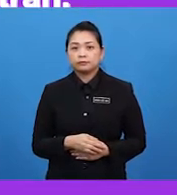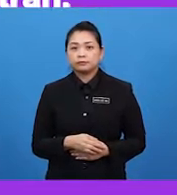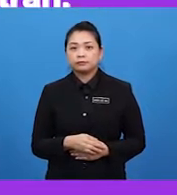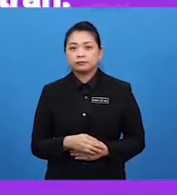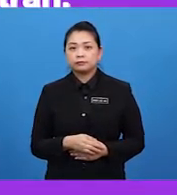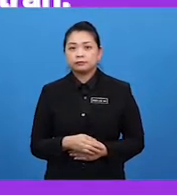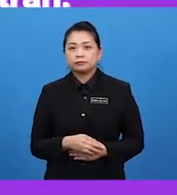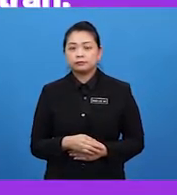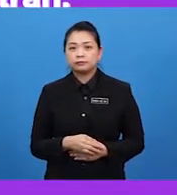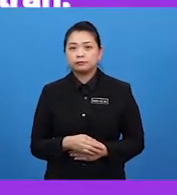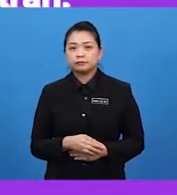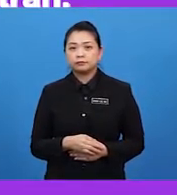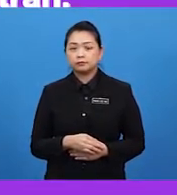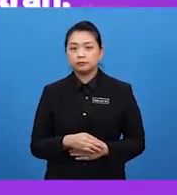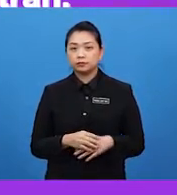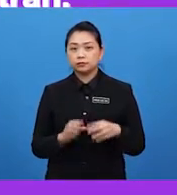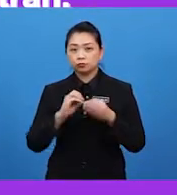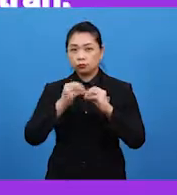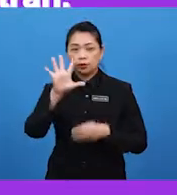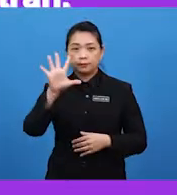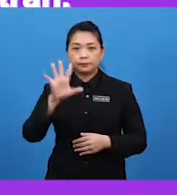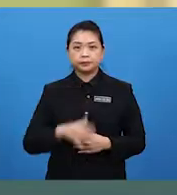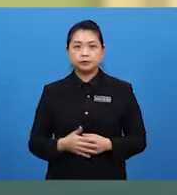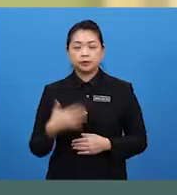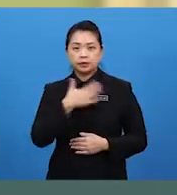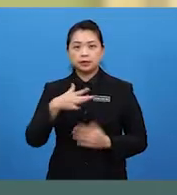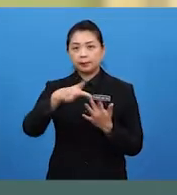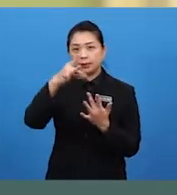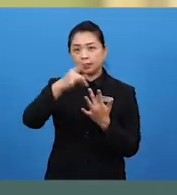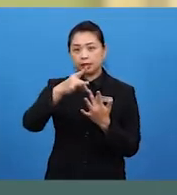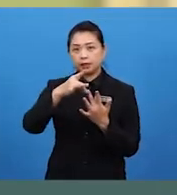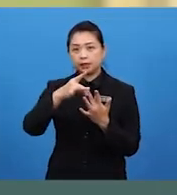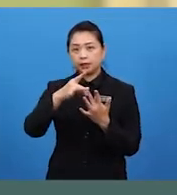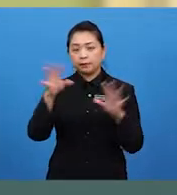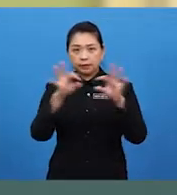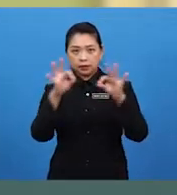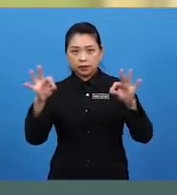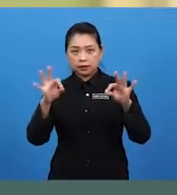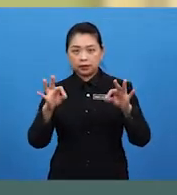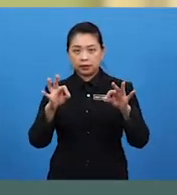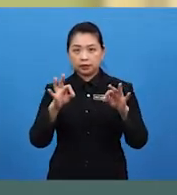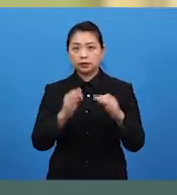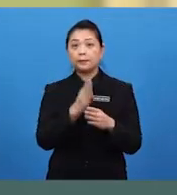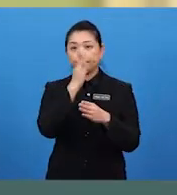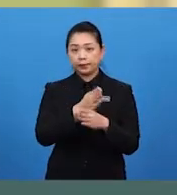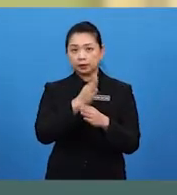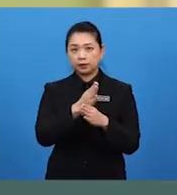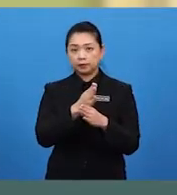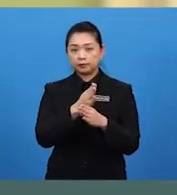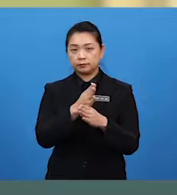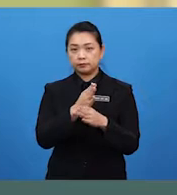Soalan 5. Sila pilih pernyataan yang benar berdasarkan